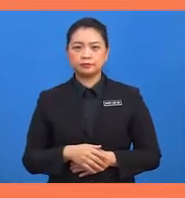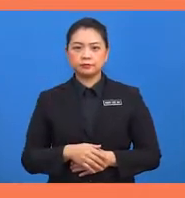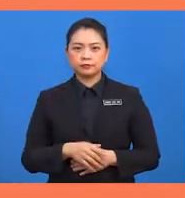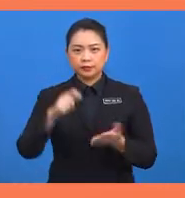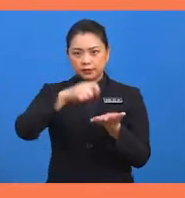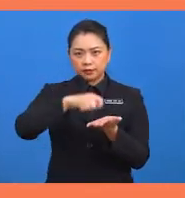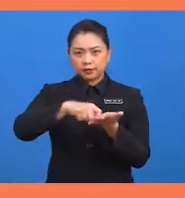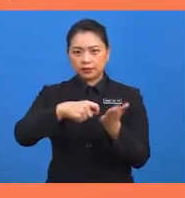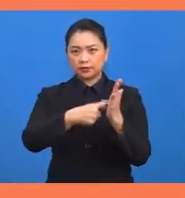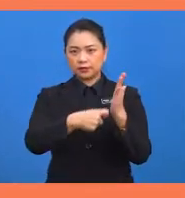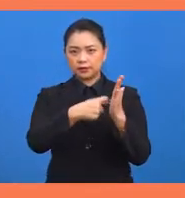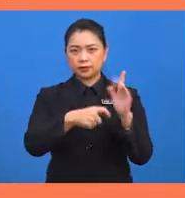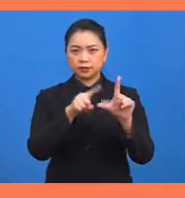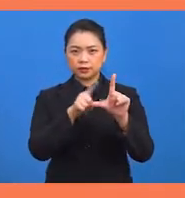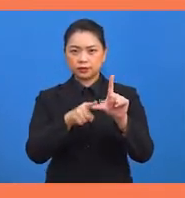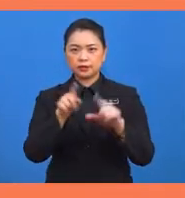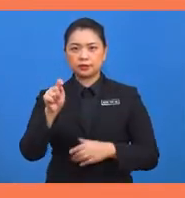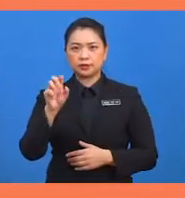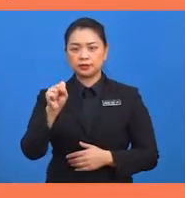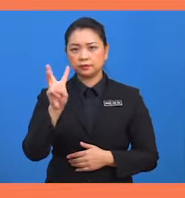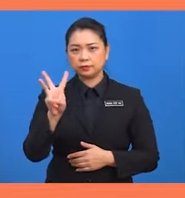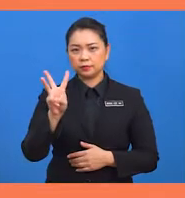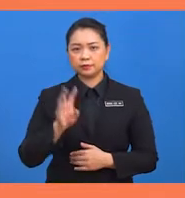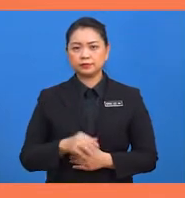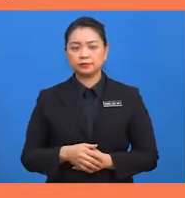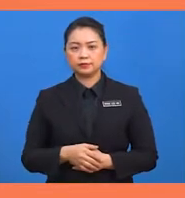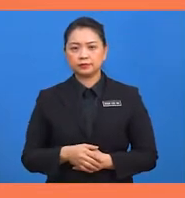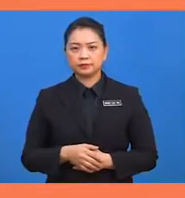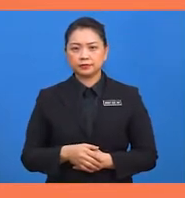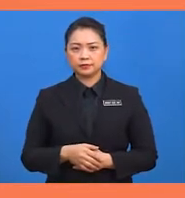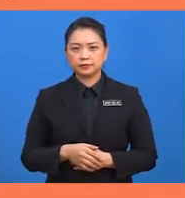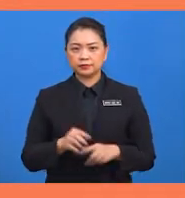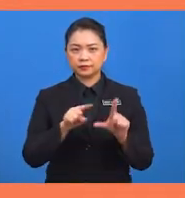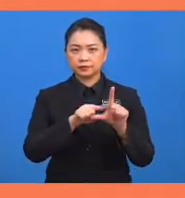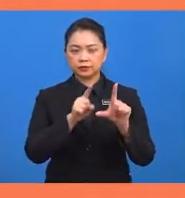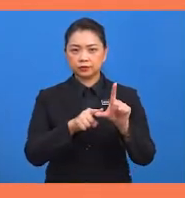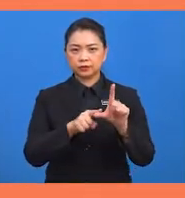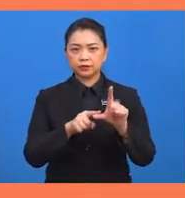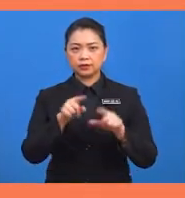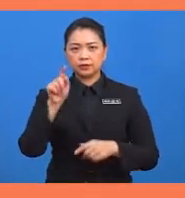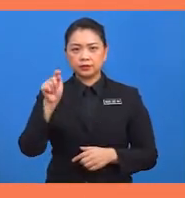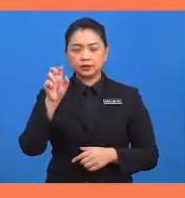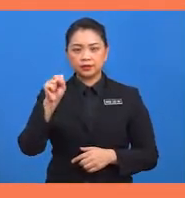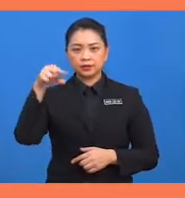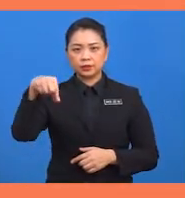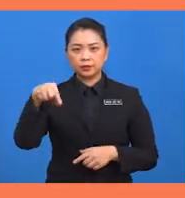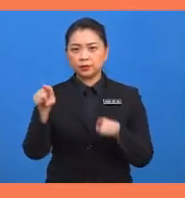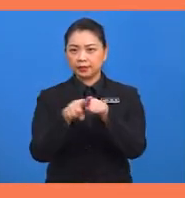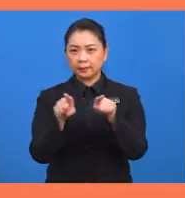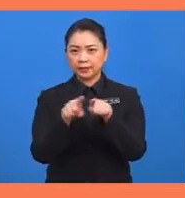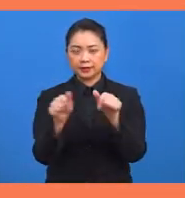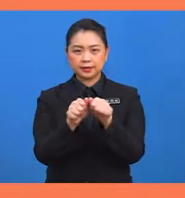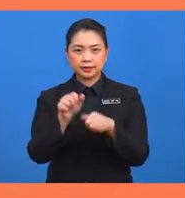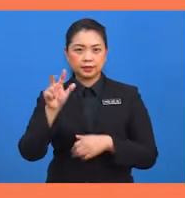darjah. Hitungkan nilai sudut TSW. Sudut TSQ sama